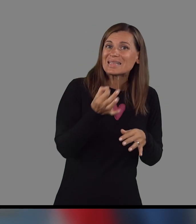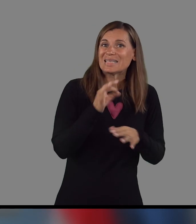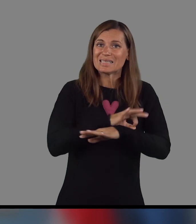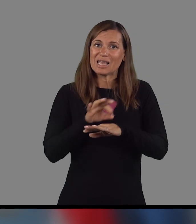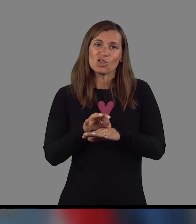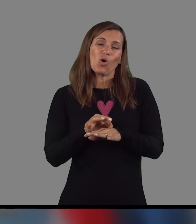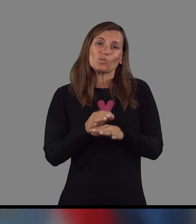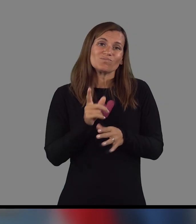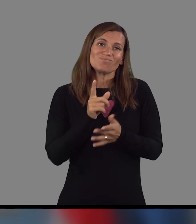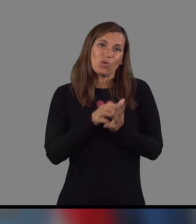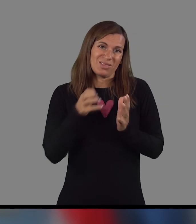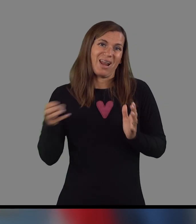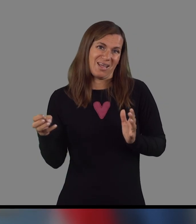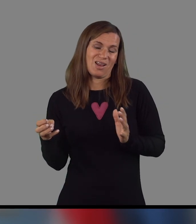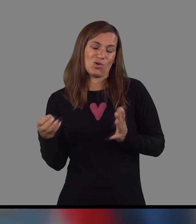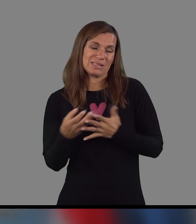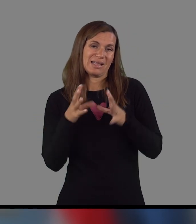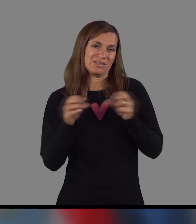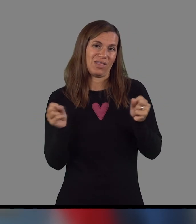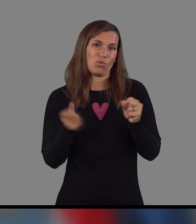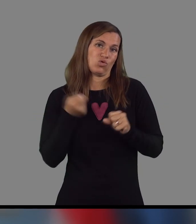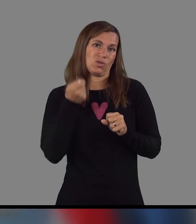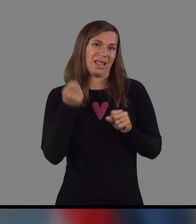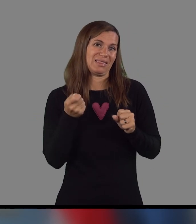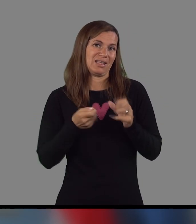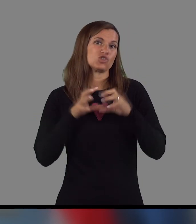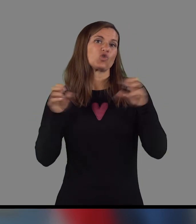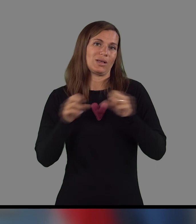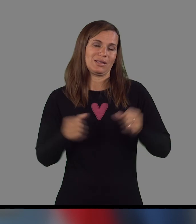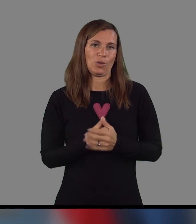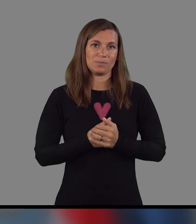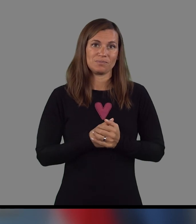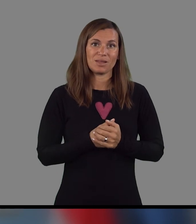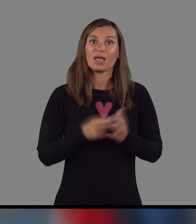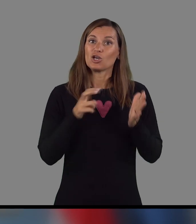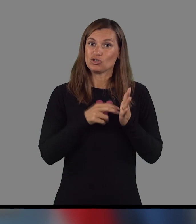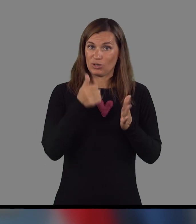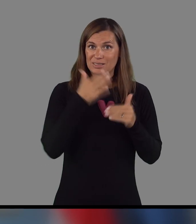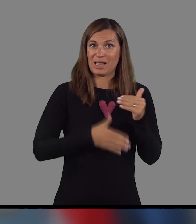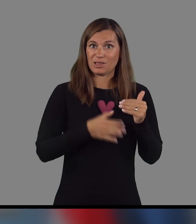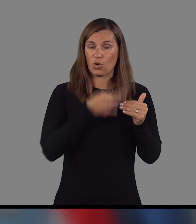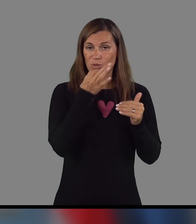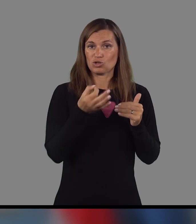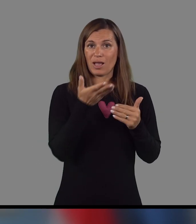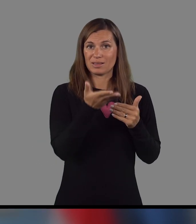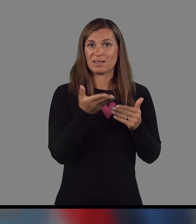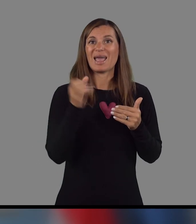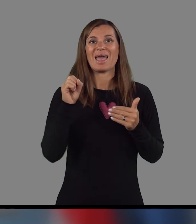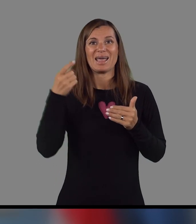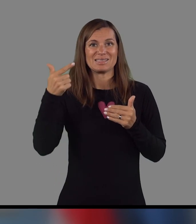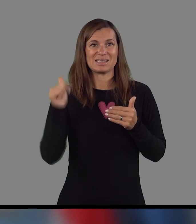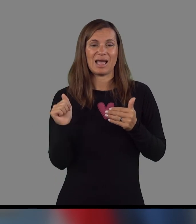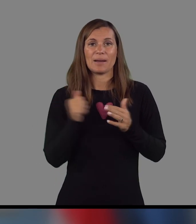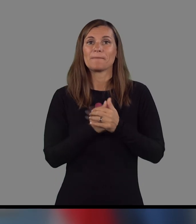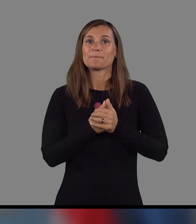koliko dneh ali tednih lahko pravzaprav začnemo za to izvedbo dodatnih storitev. Tako še zadnje vprašanje, STA